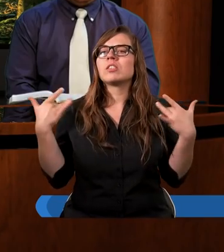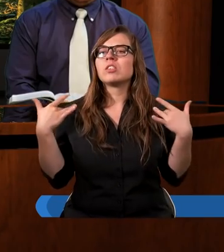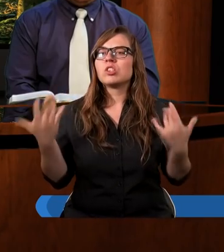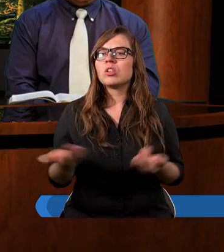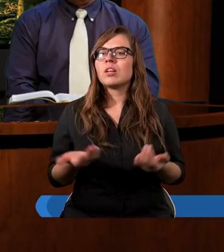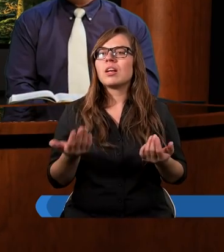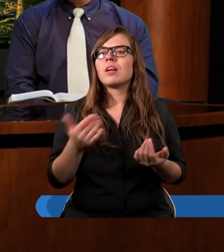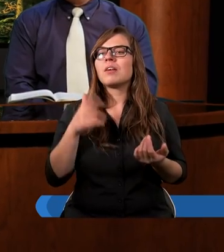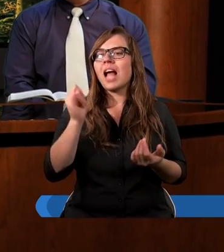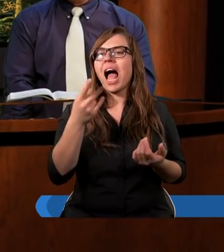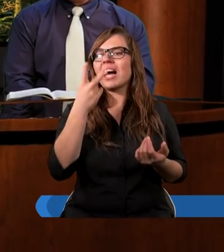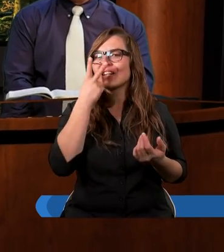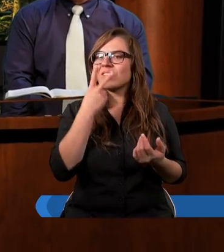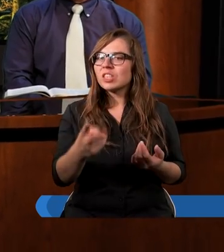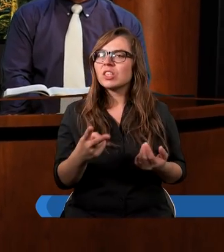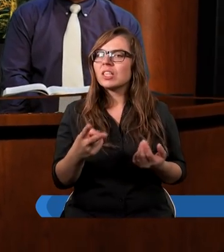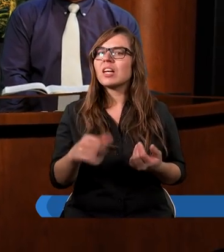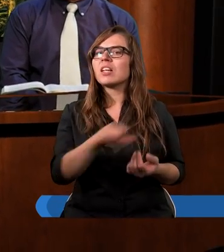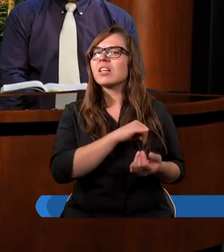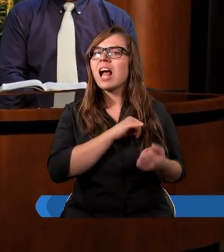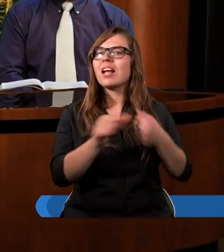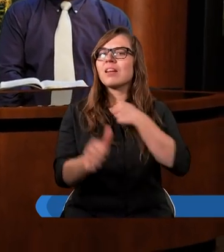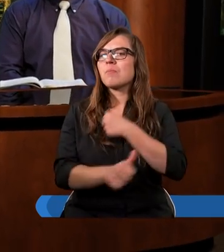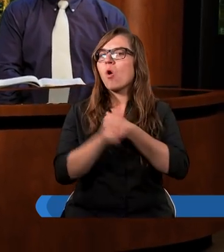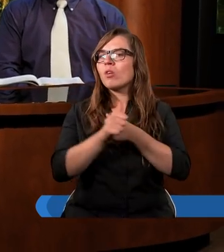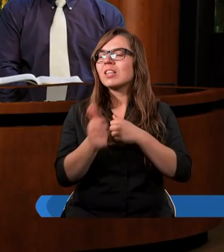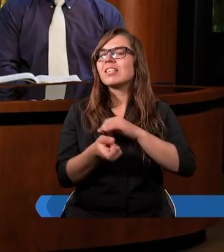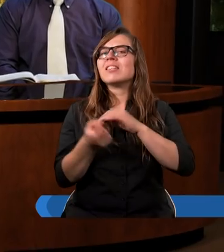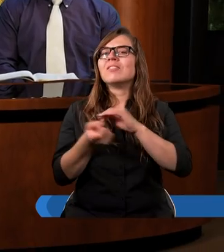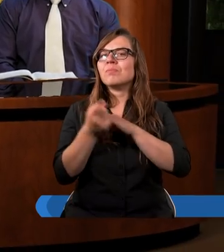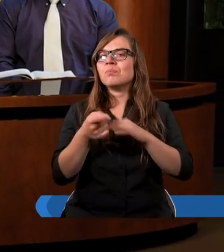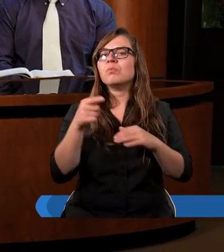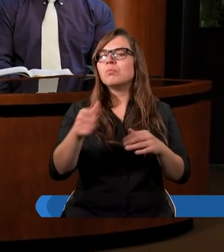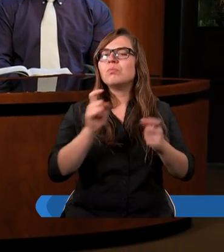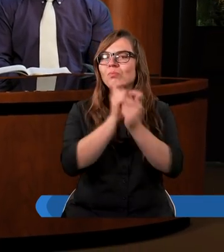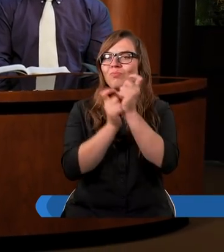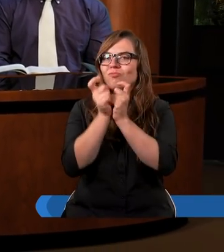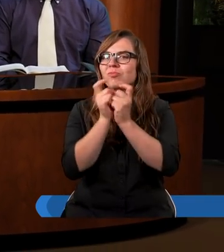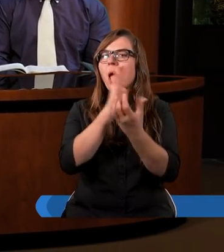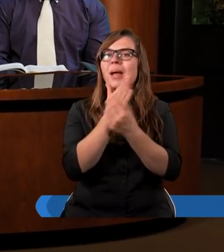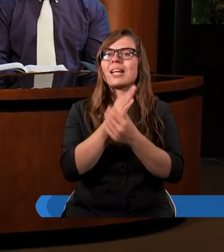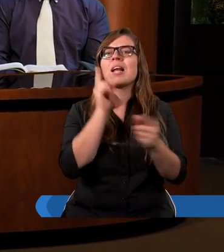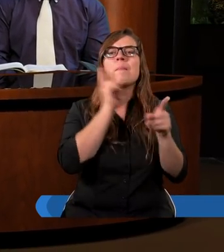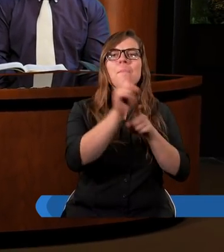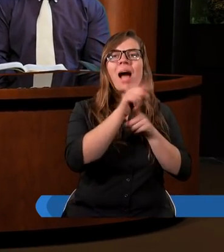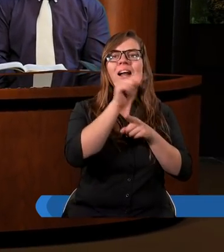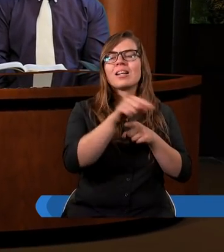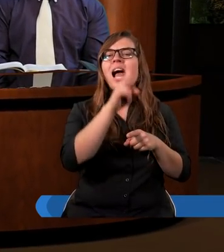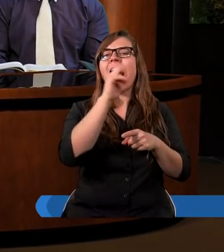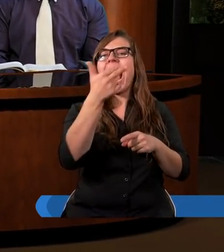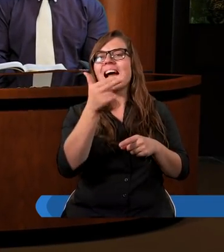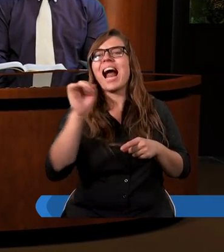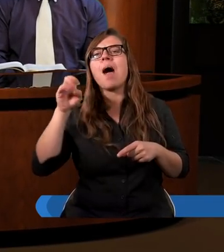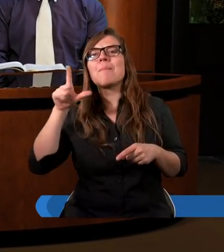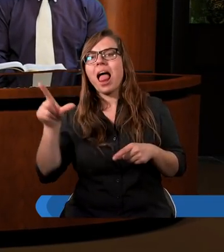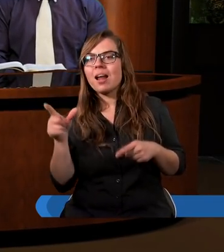Jak my widzimy, że grzech spowodował konflikt między braćmi, już zaczynając od rodziny,